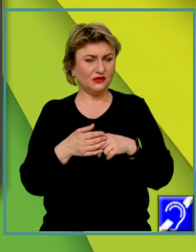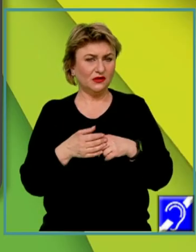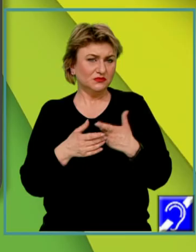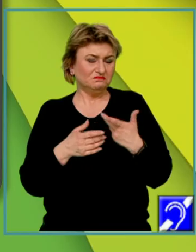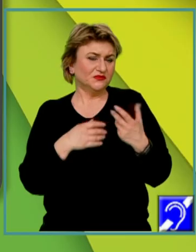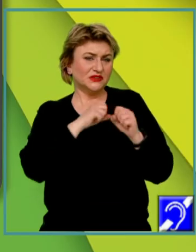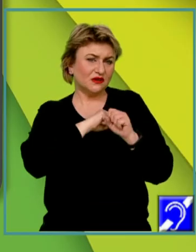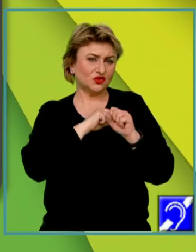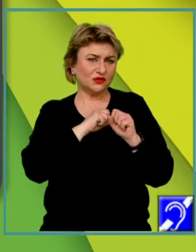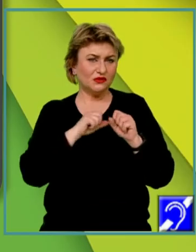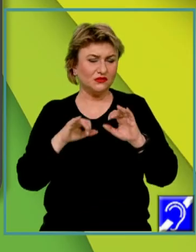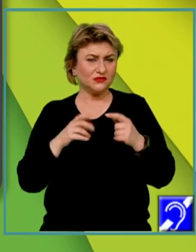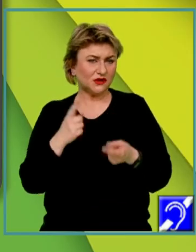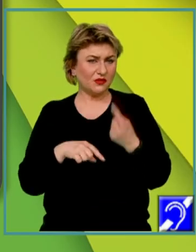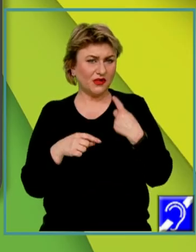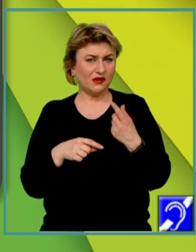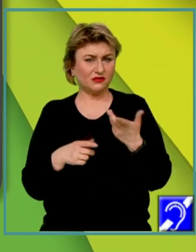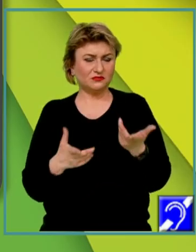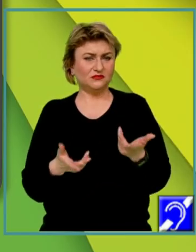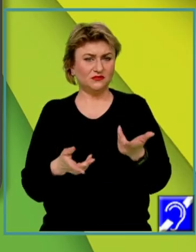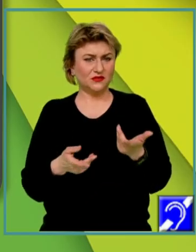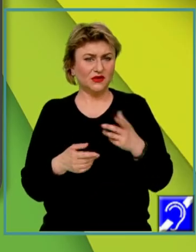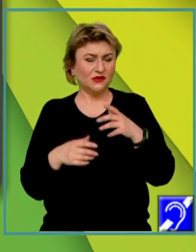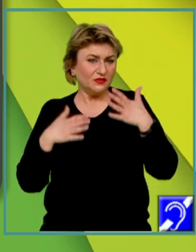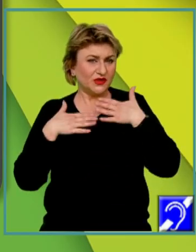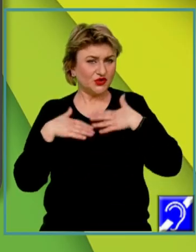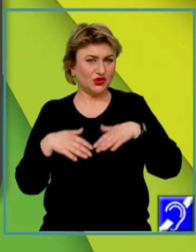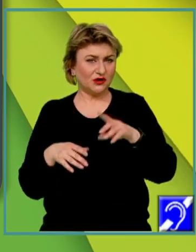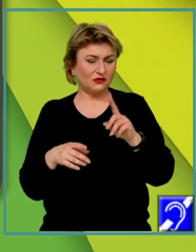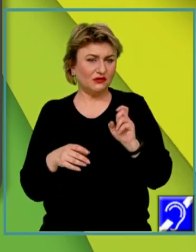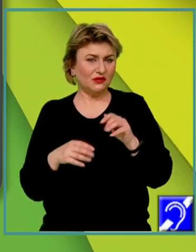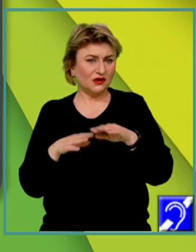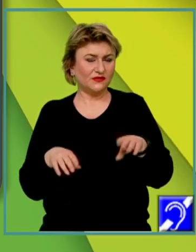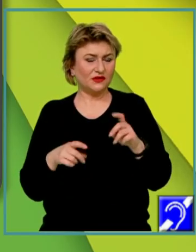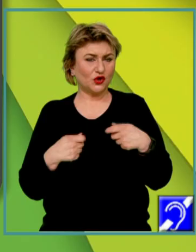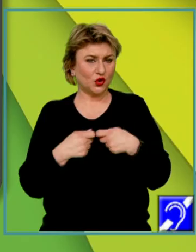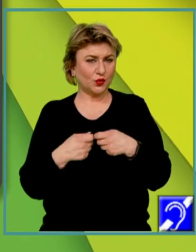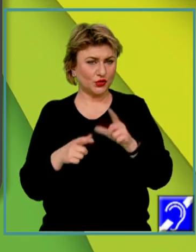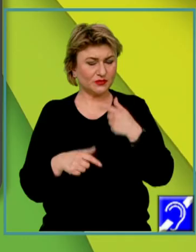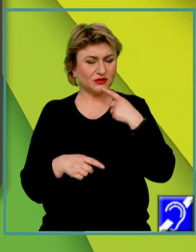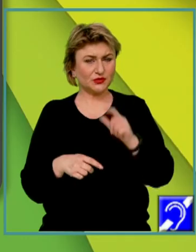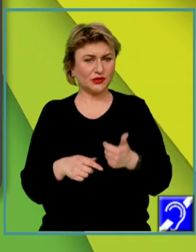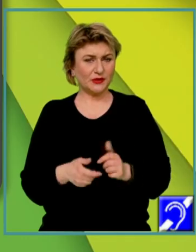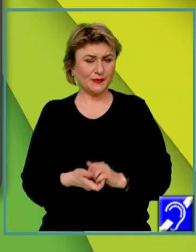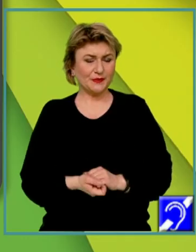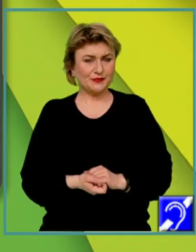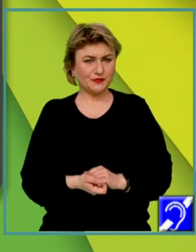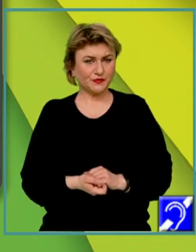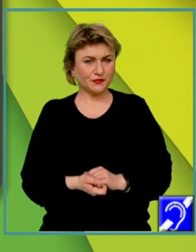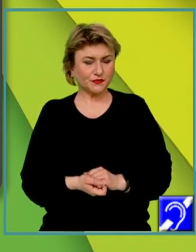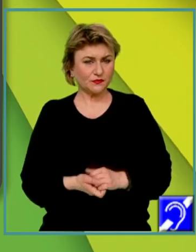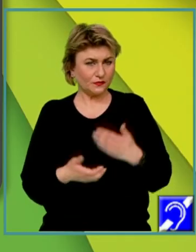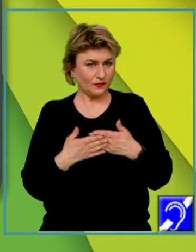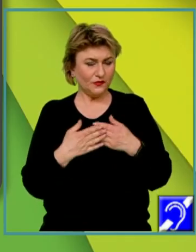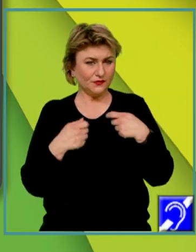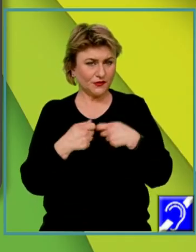astfel încât să apară, eu știu, satisfacția la nivel de grup. Deci, putem să spunem că acest